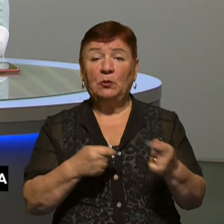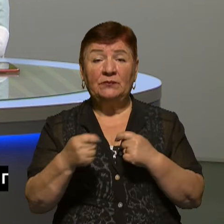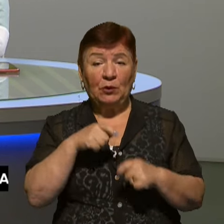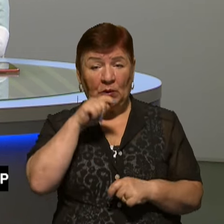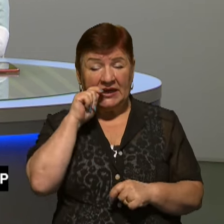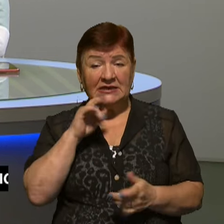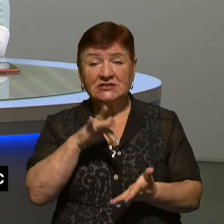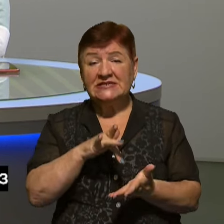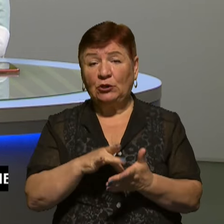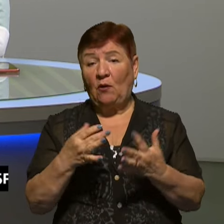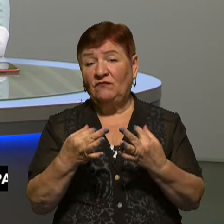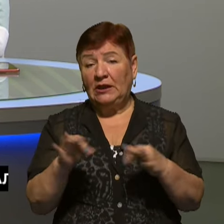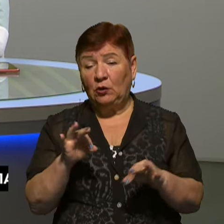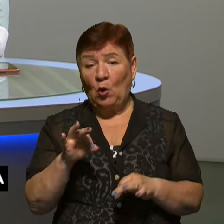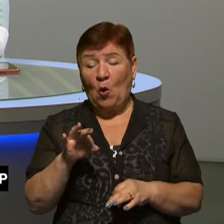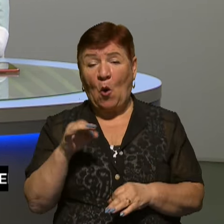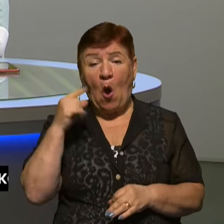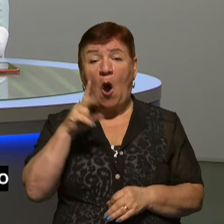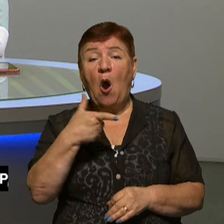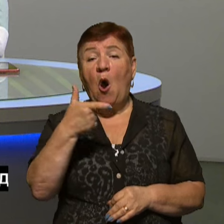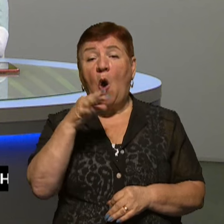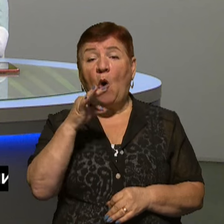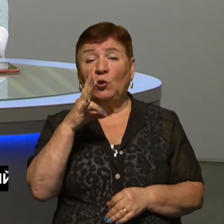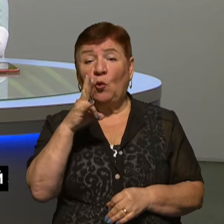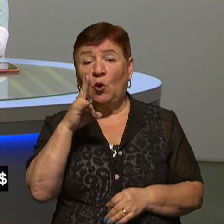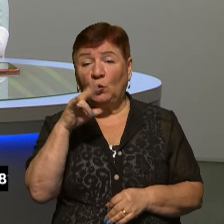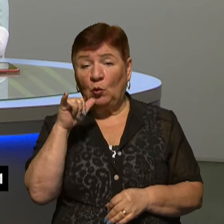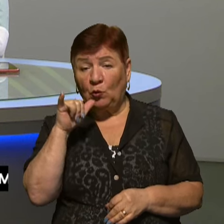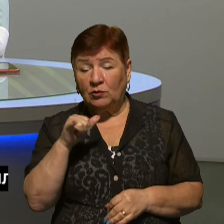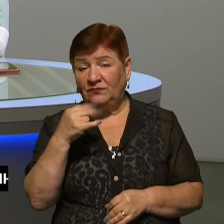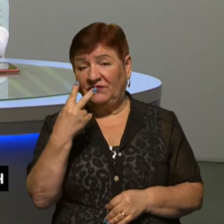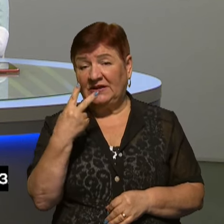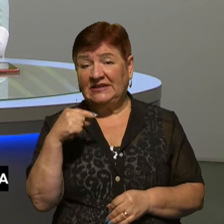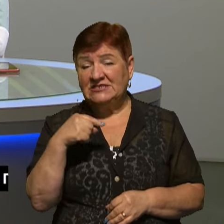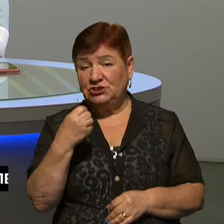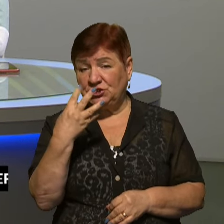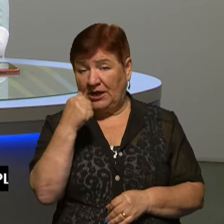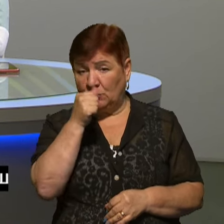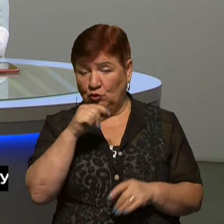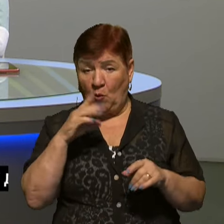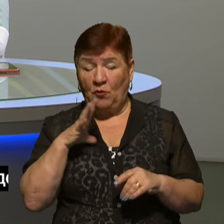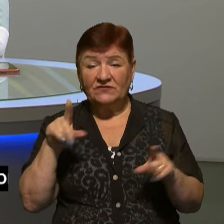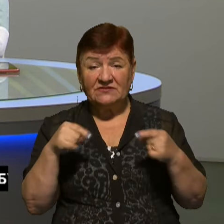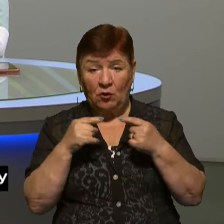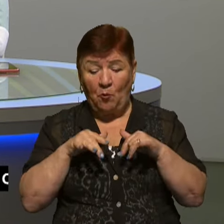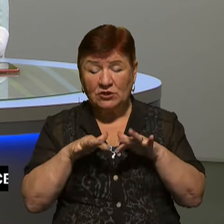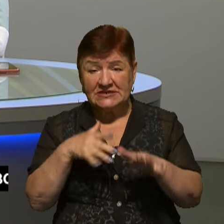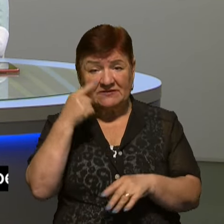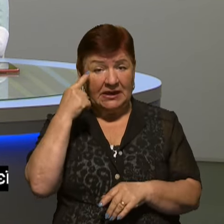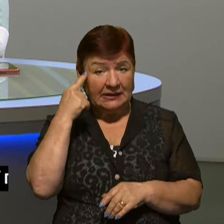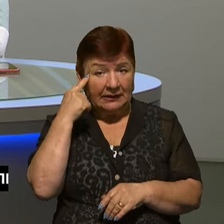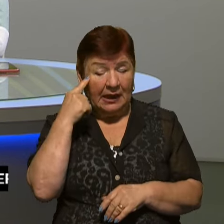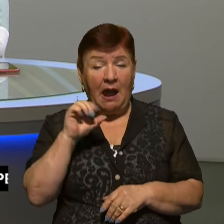Українського центру вільного Гонконгу, який був створений у 2014 році з метою висвітлення політичних процесів Китаї.